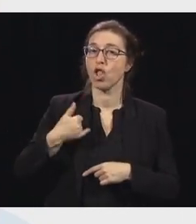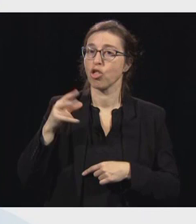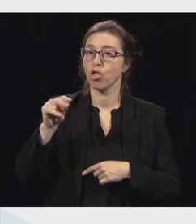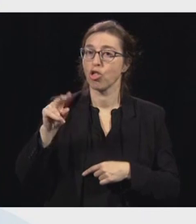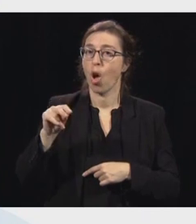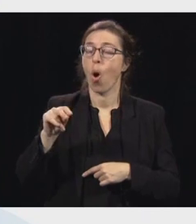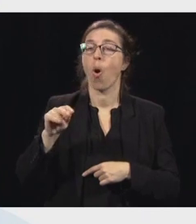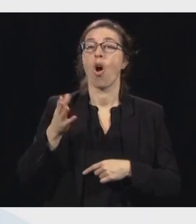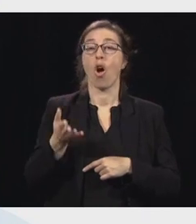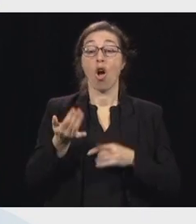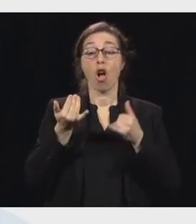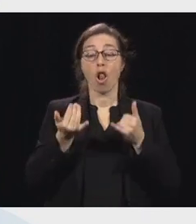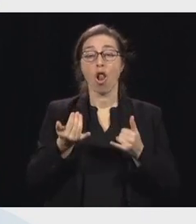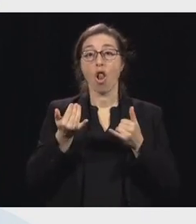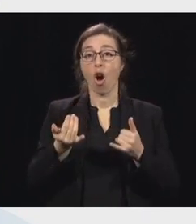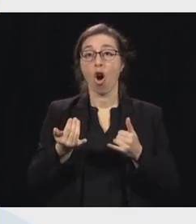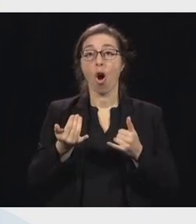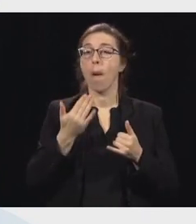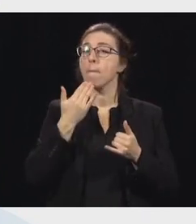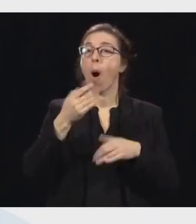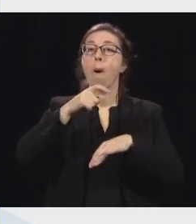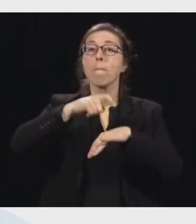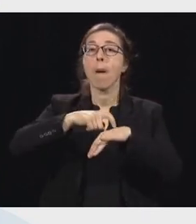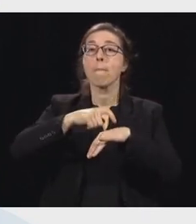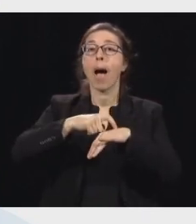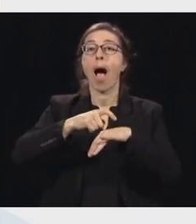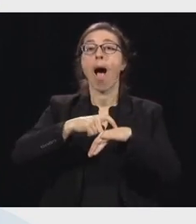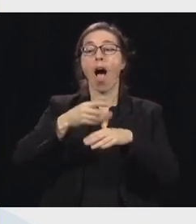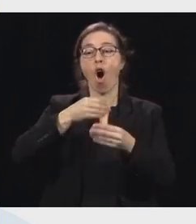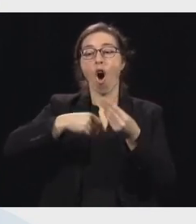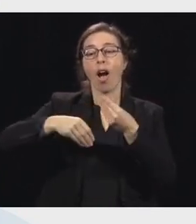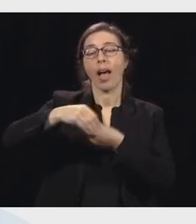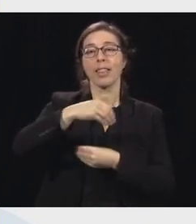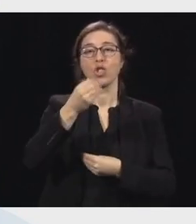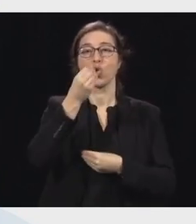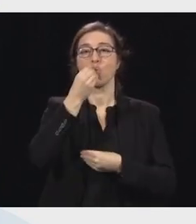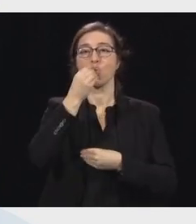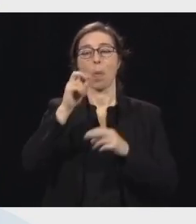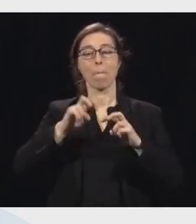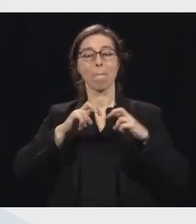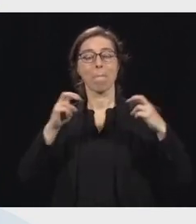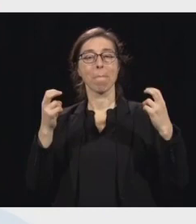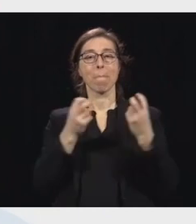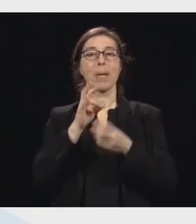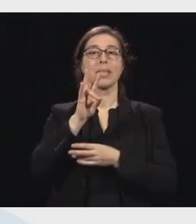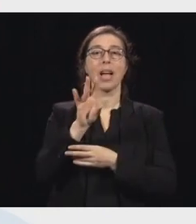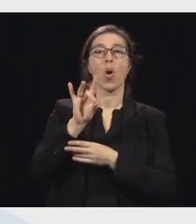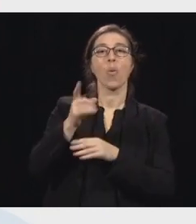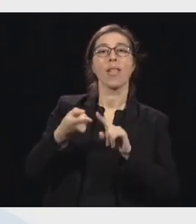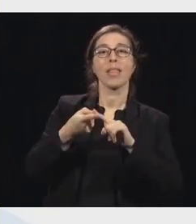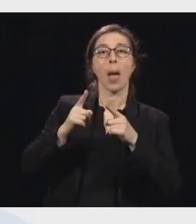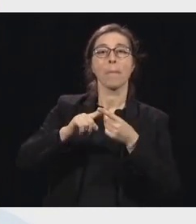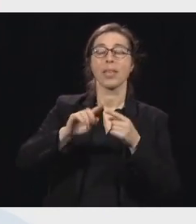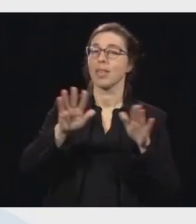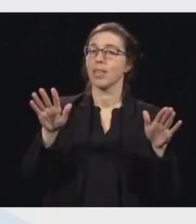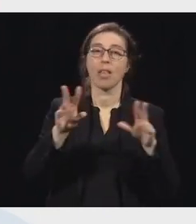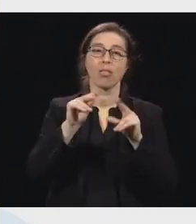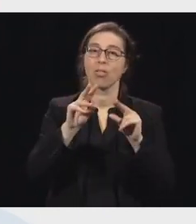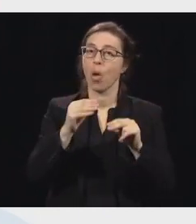des soupers à 7-8 personnes, là. Ce n pas une bonne idée, là. Donc, pas de rassemblement,